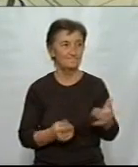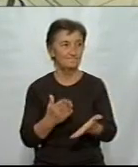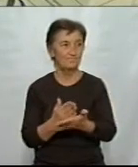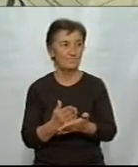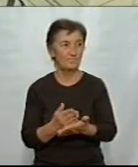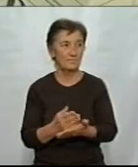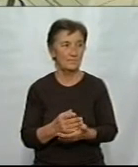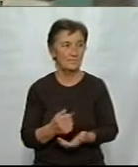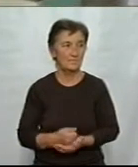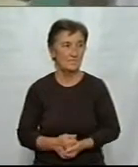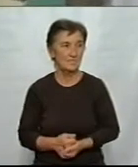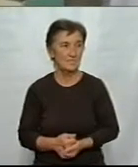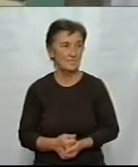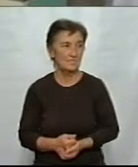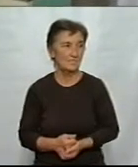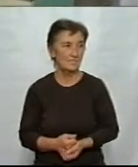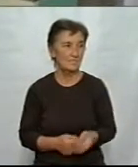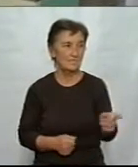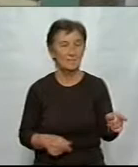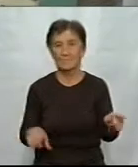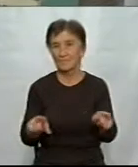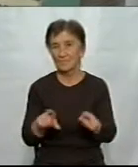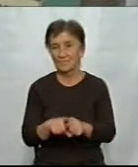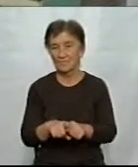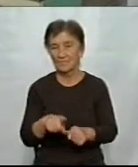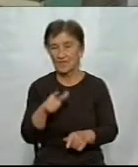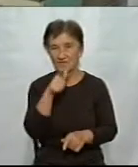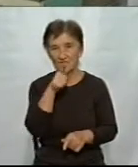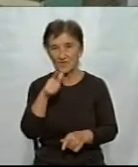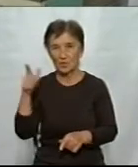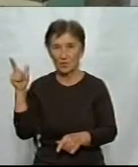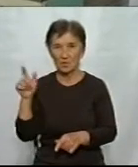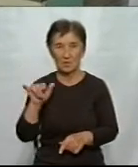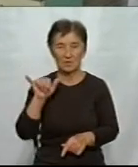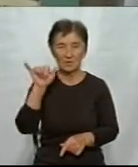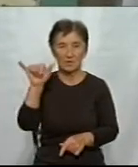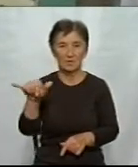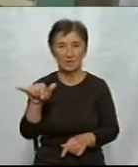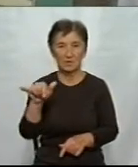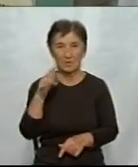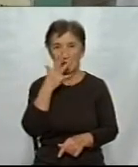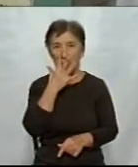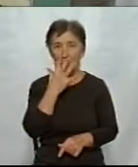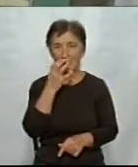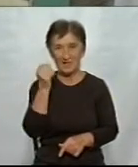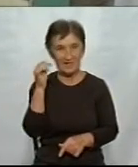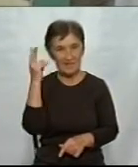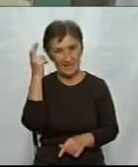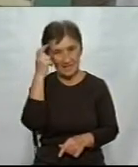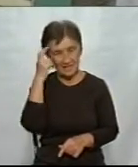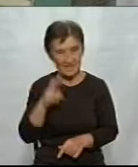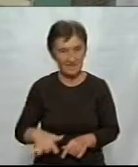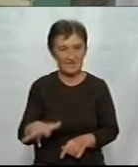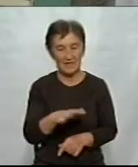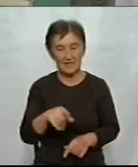невдалої агітації. Це історія, яка трапилася два роки тому у селищі Гатне на Київщині. Там